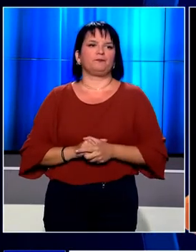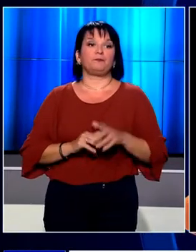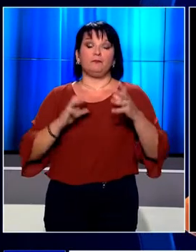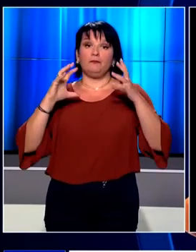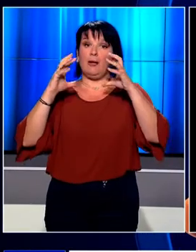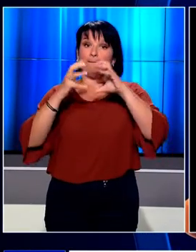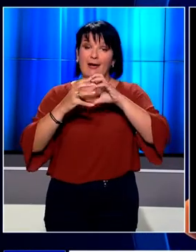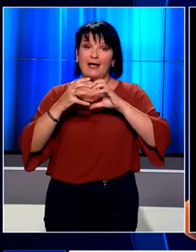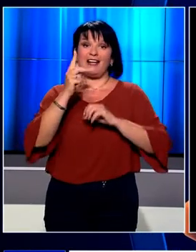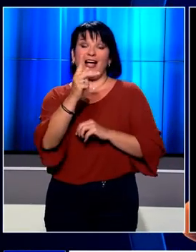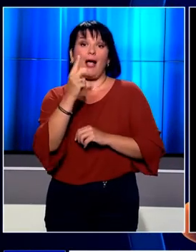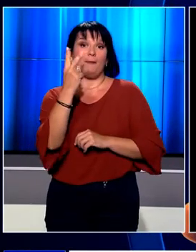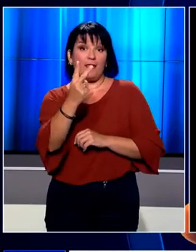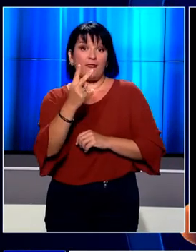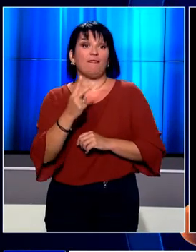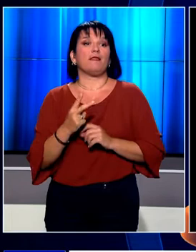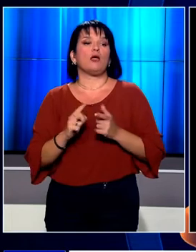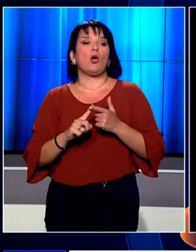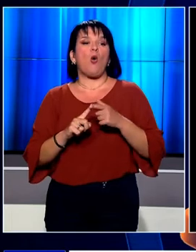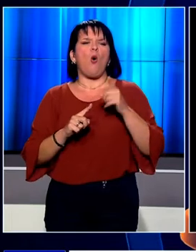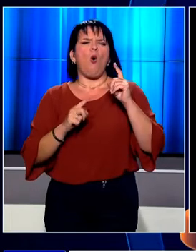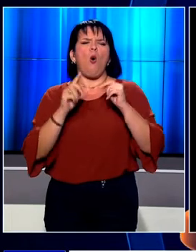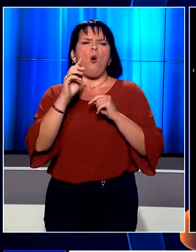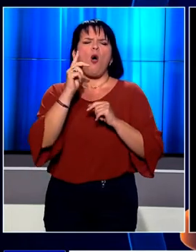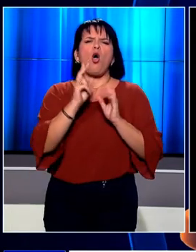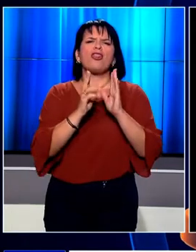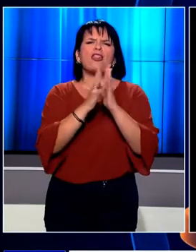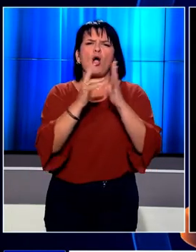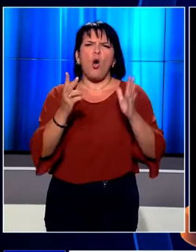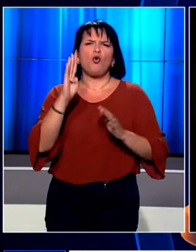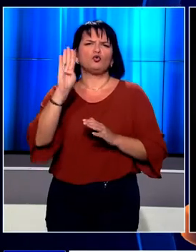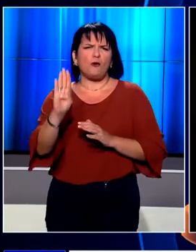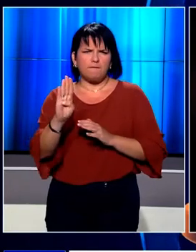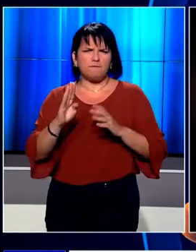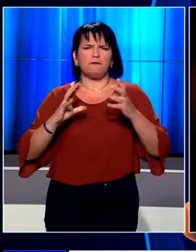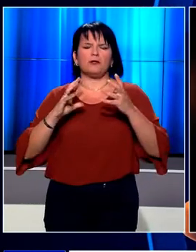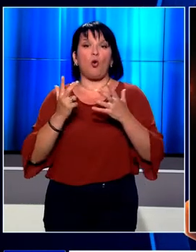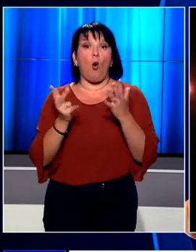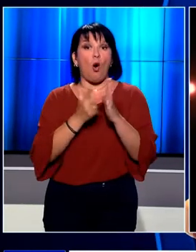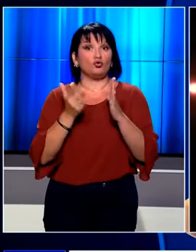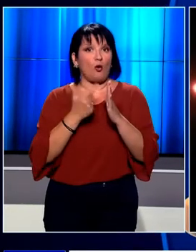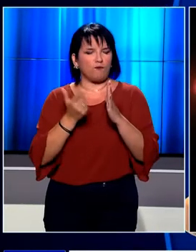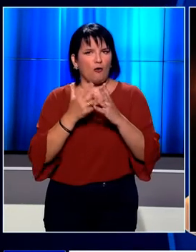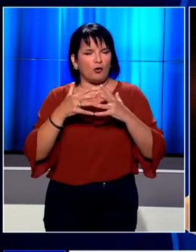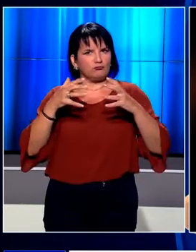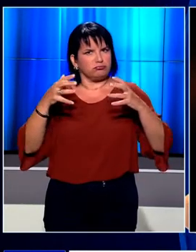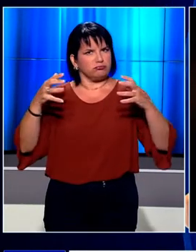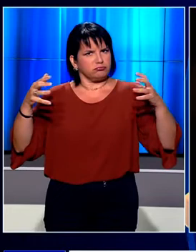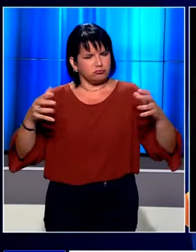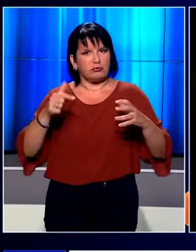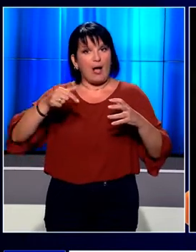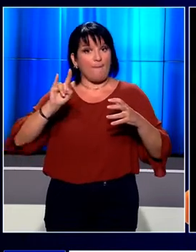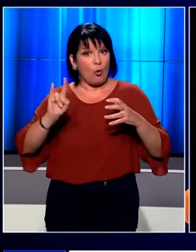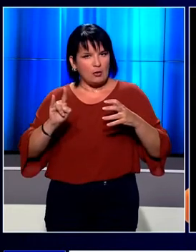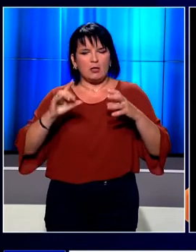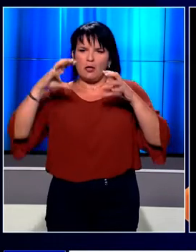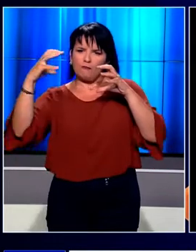εξωπλανήτης ΚΑΠΑ-2-18ΒΙΤΑ. Μια βραχώδης υπεργή που έχει οκταπλάσια μάζα και διπλάσιο μέγεθος από τον πλανήτη μας και έχει